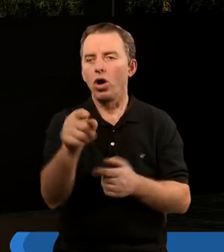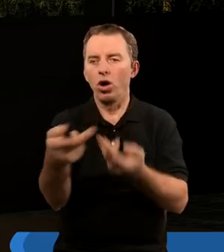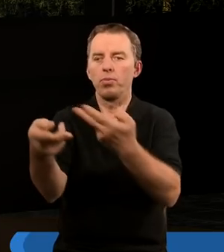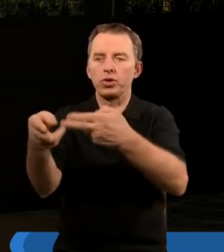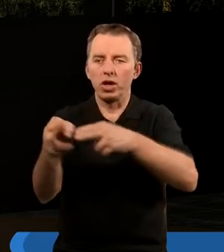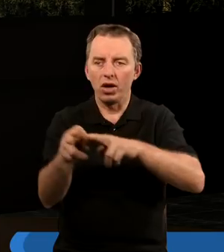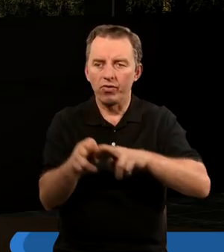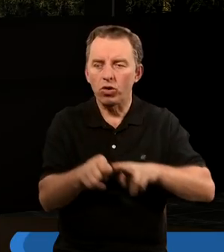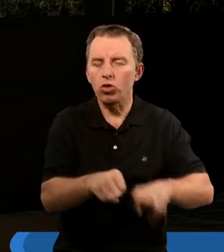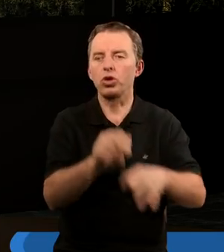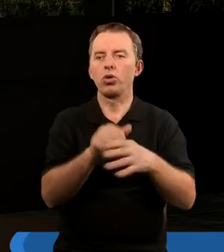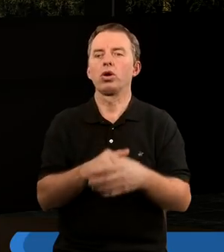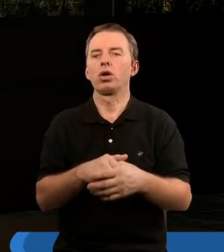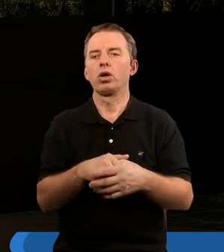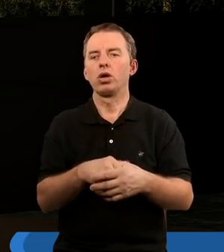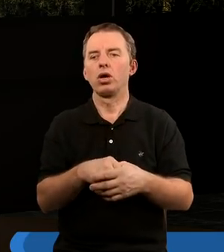przywrócił